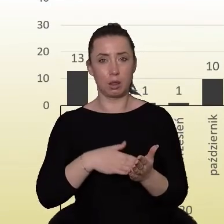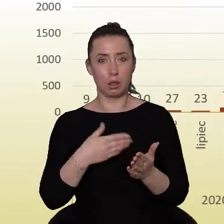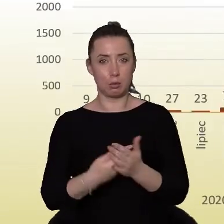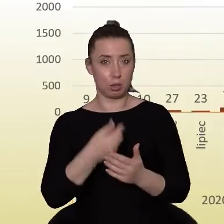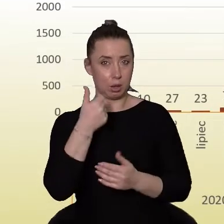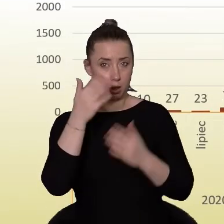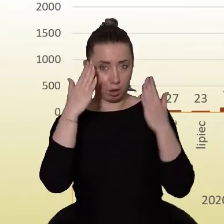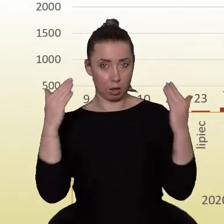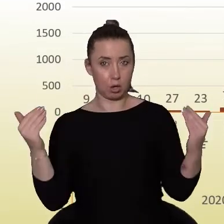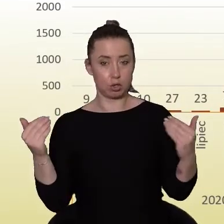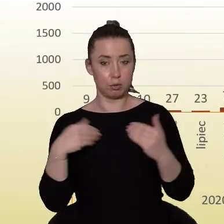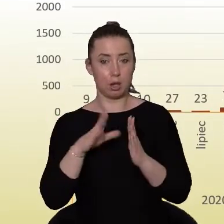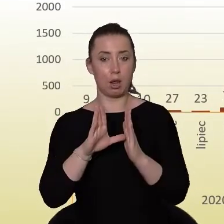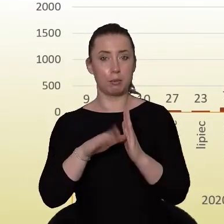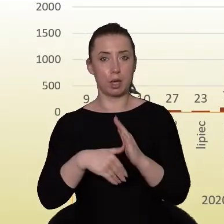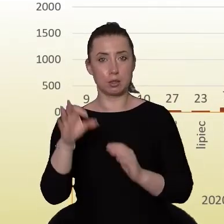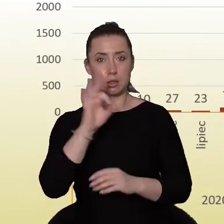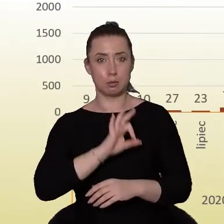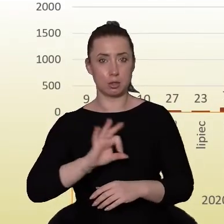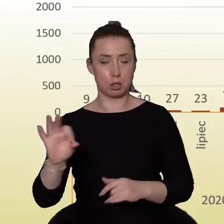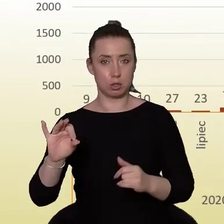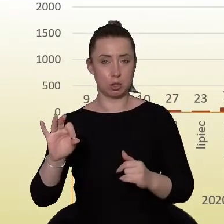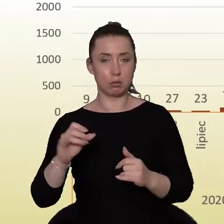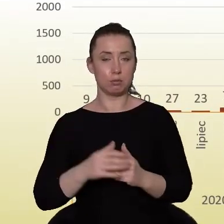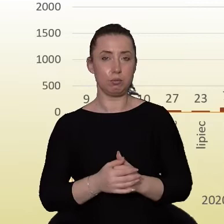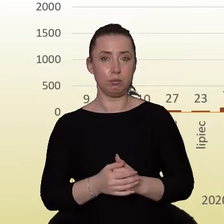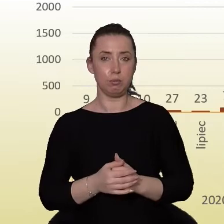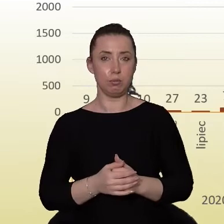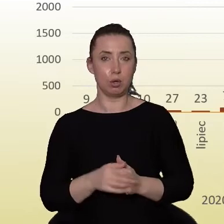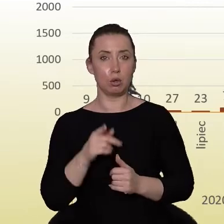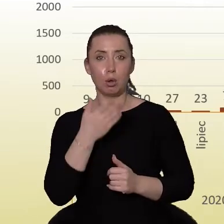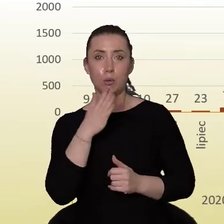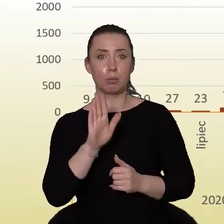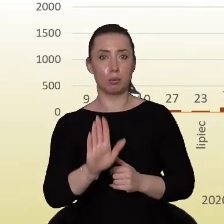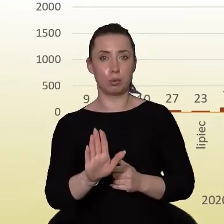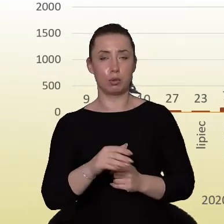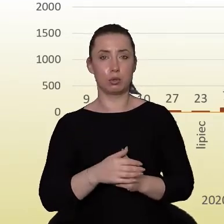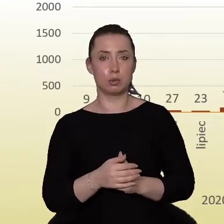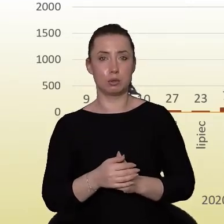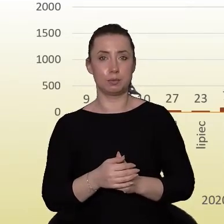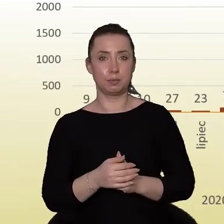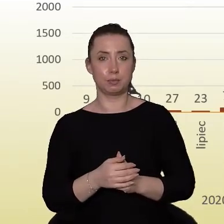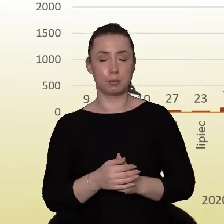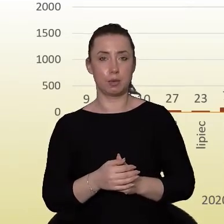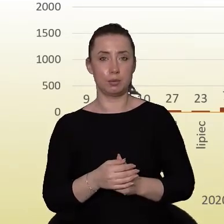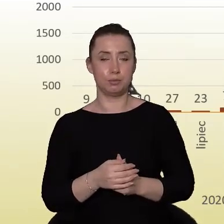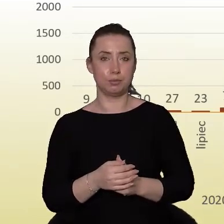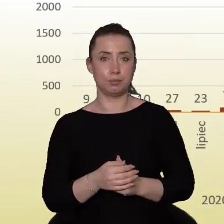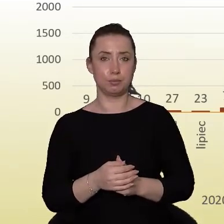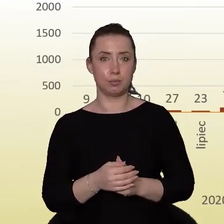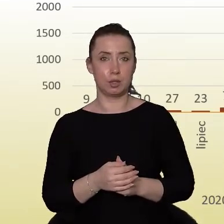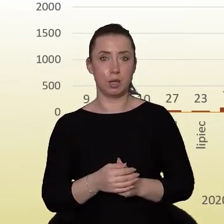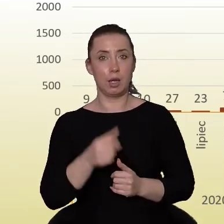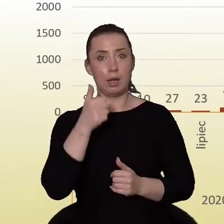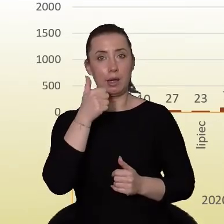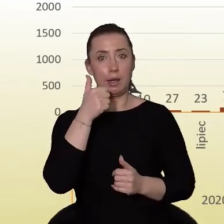specjalistycznego szpitala miejskiego pokazują, iż niestety ponad